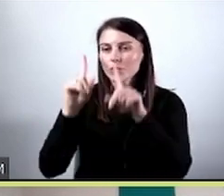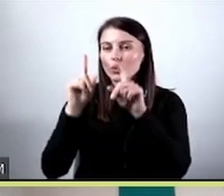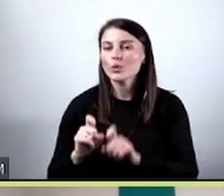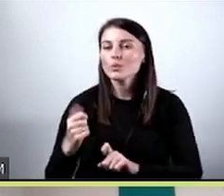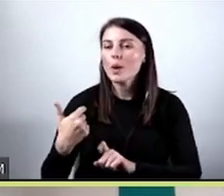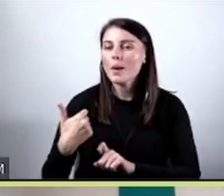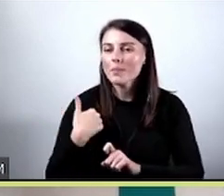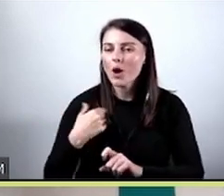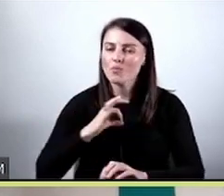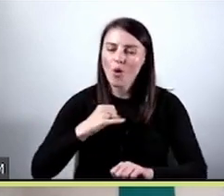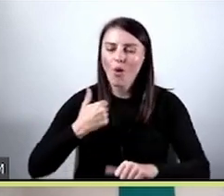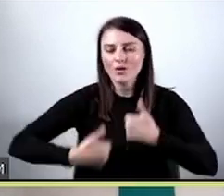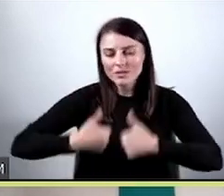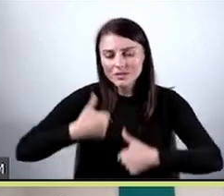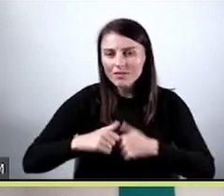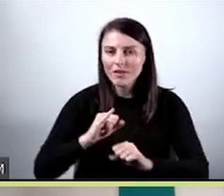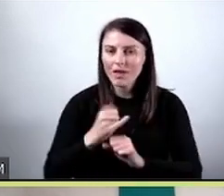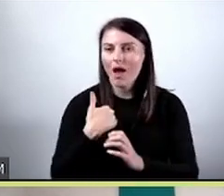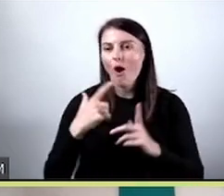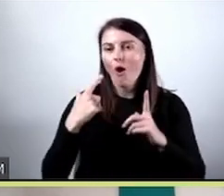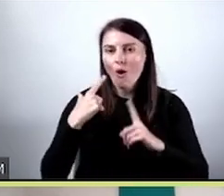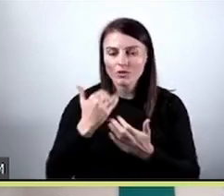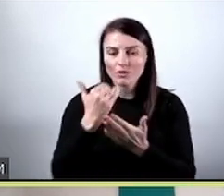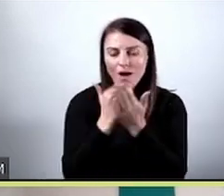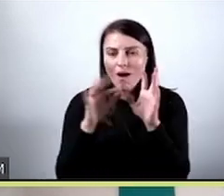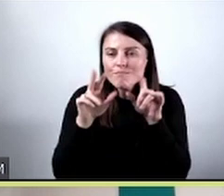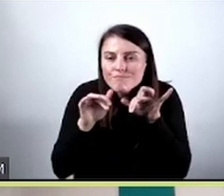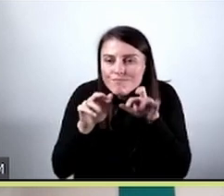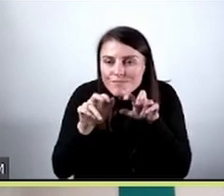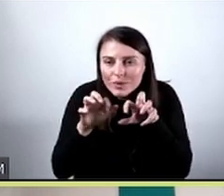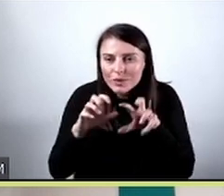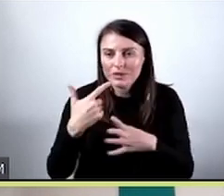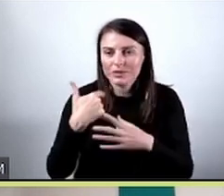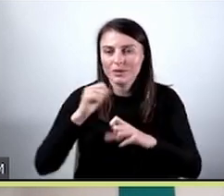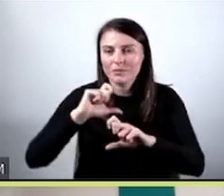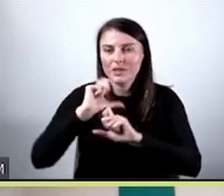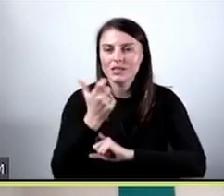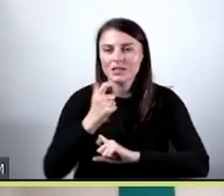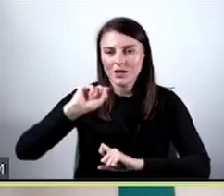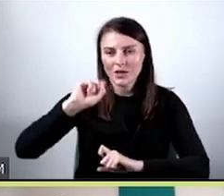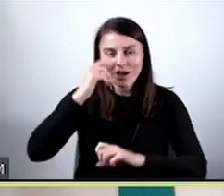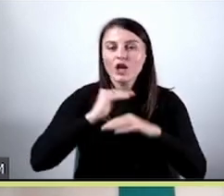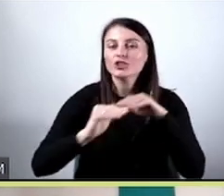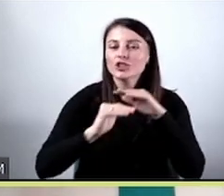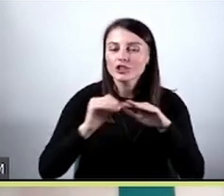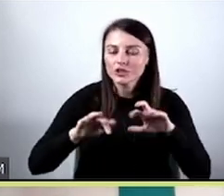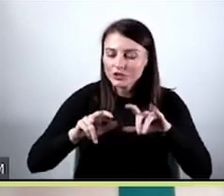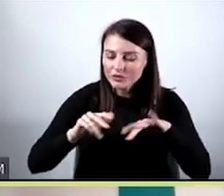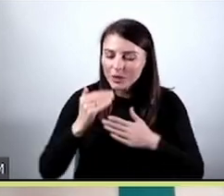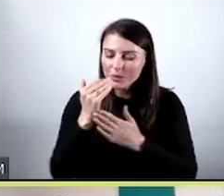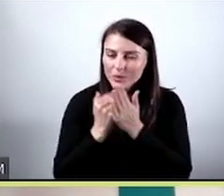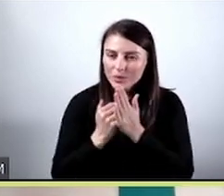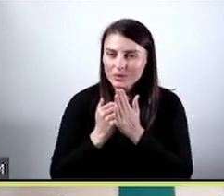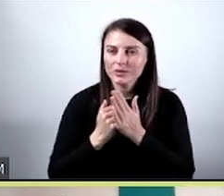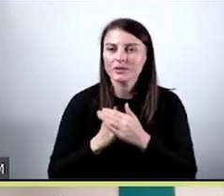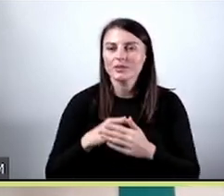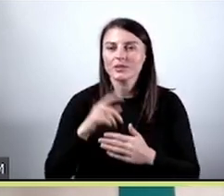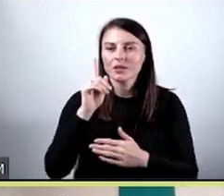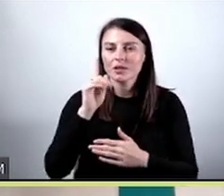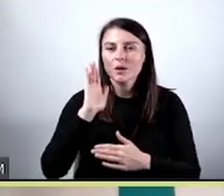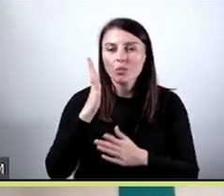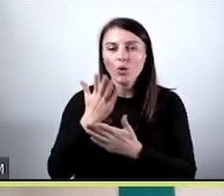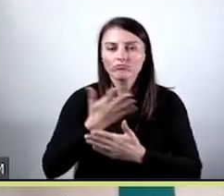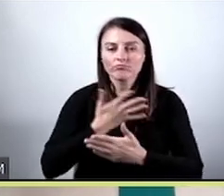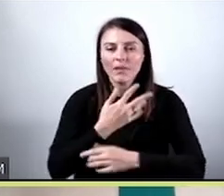karierę zawodową jako programistka. Szczęśliwa programistka z naciskiem na słowo szczęśliwa. Ale w podjęcie zaczęłam